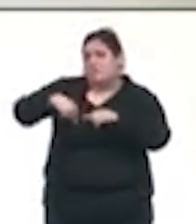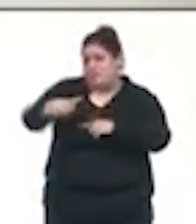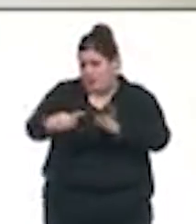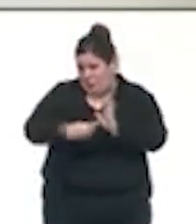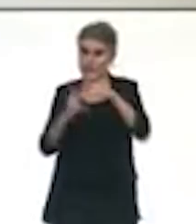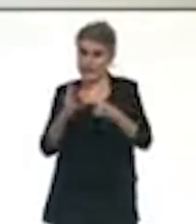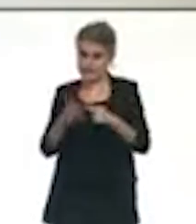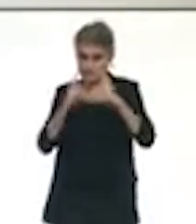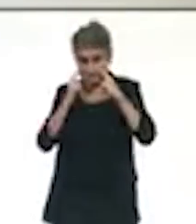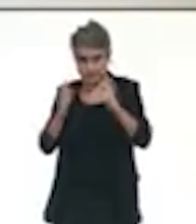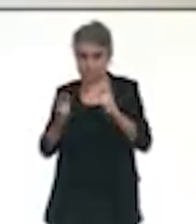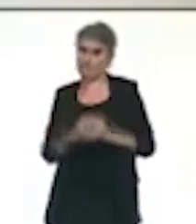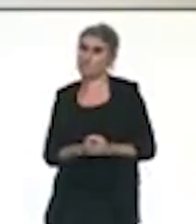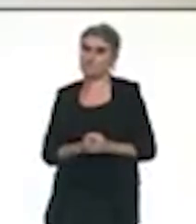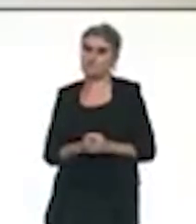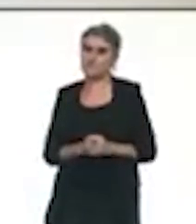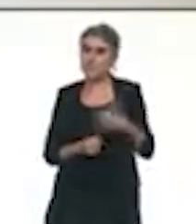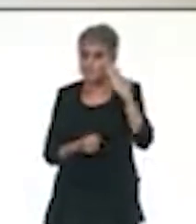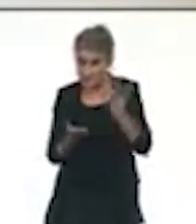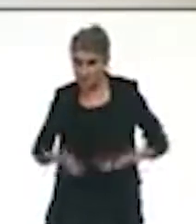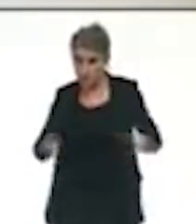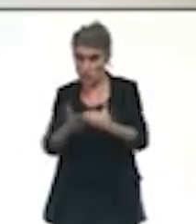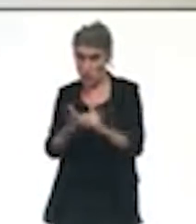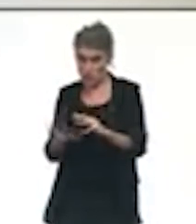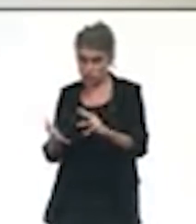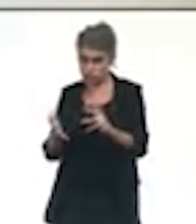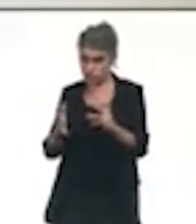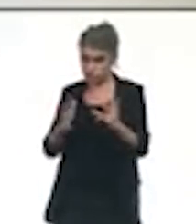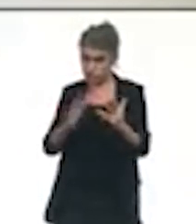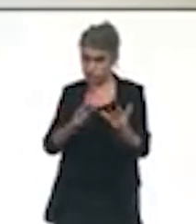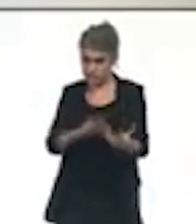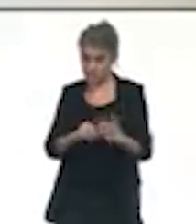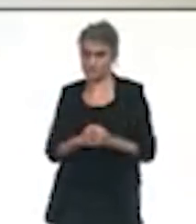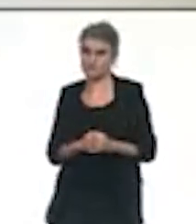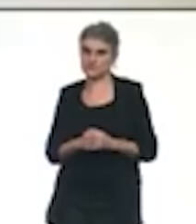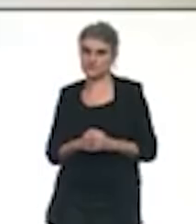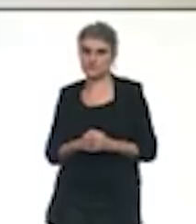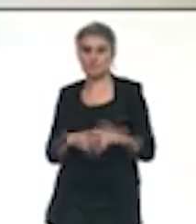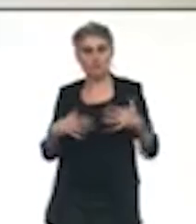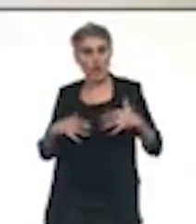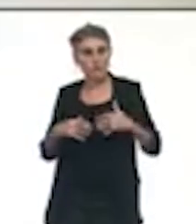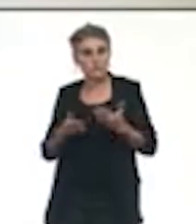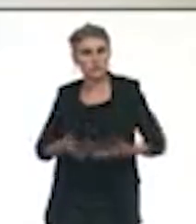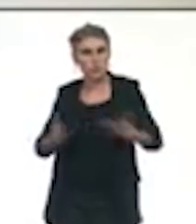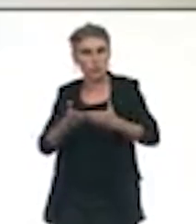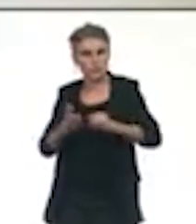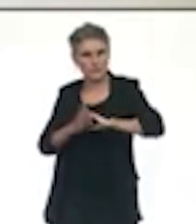vigueur lundi. Si la situation se dégrade encore pour les territoires qui sont déjà en alerte renforcée,